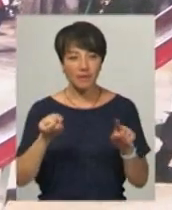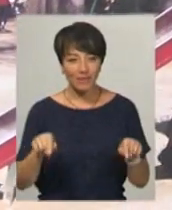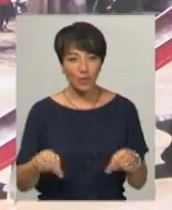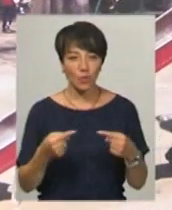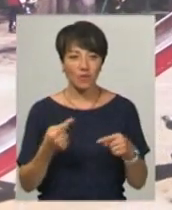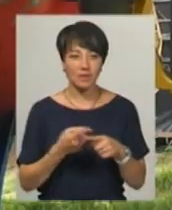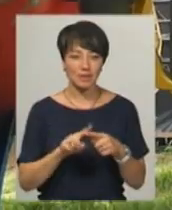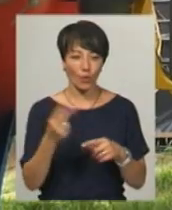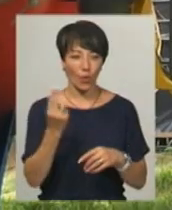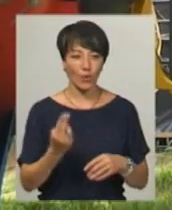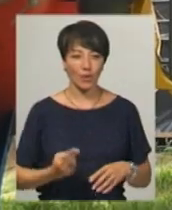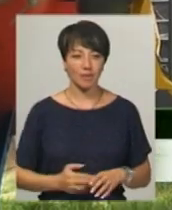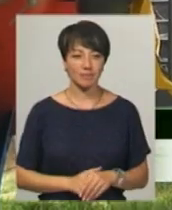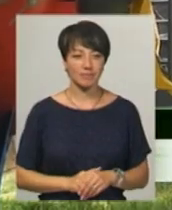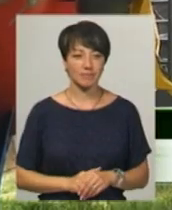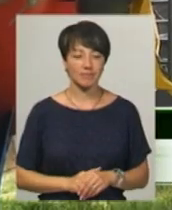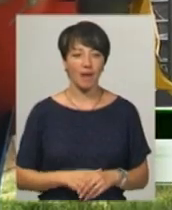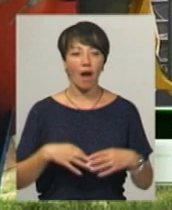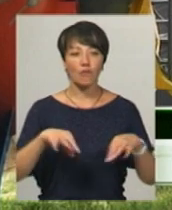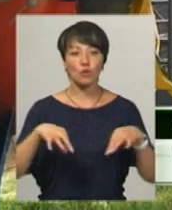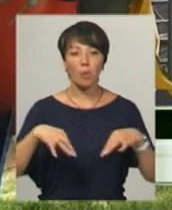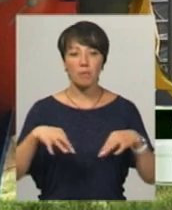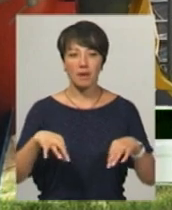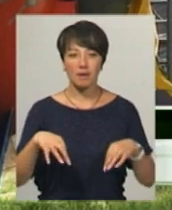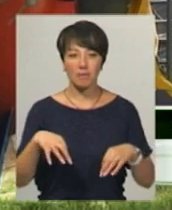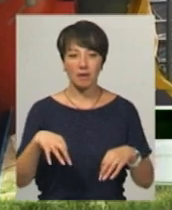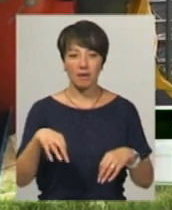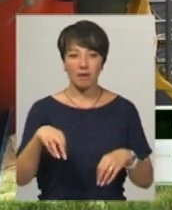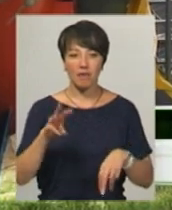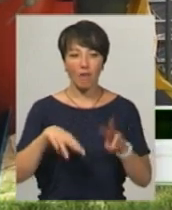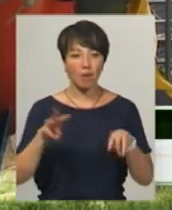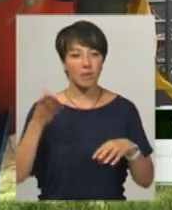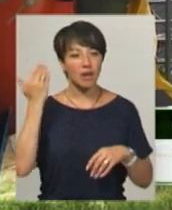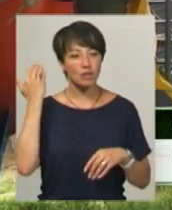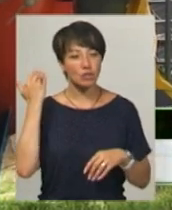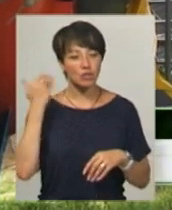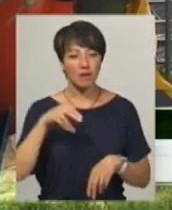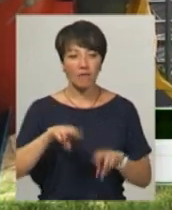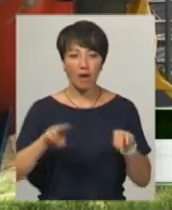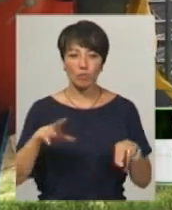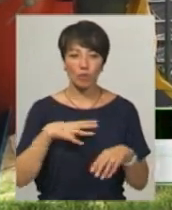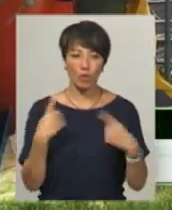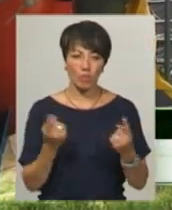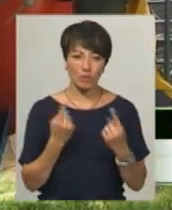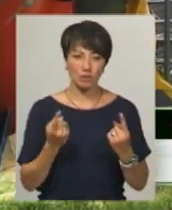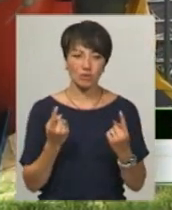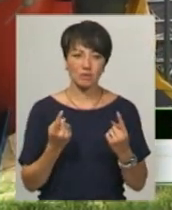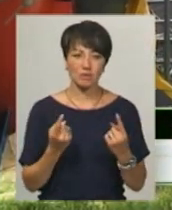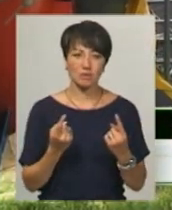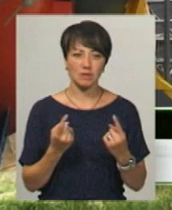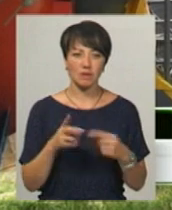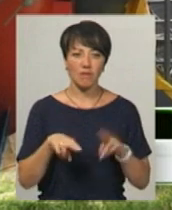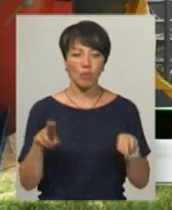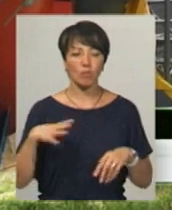дані кольори автомобільними фарбами, правда. Тоді в те часи використовувалися сольвентами, різні